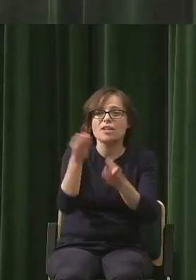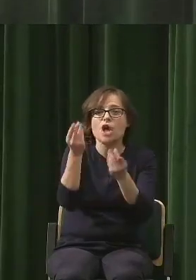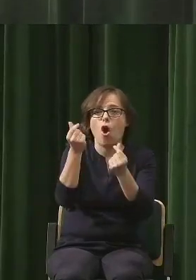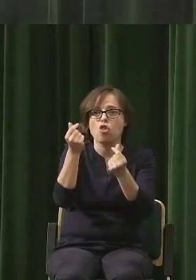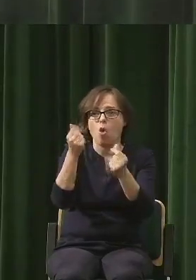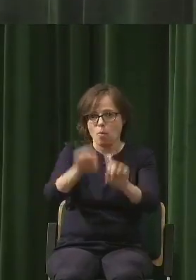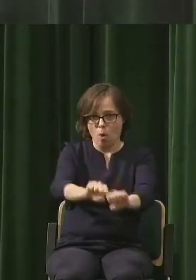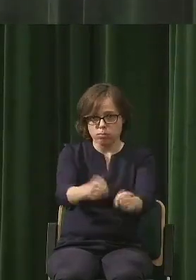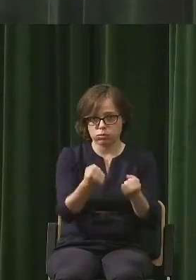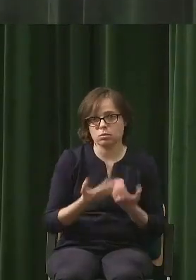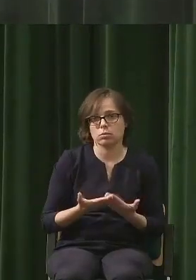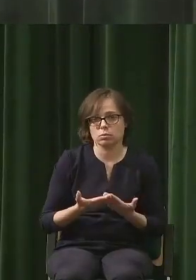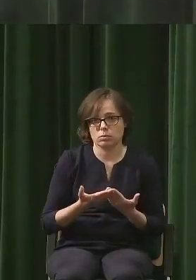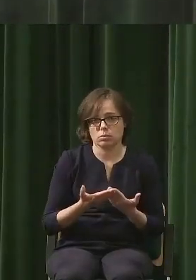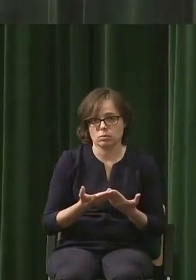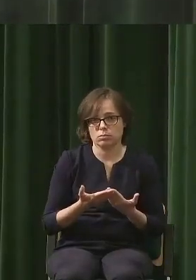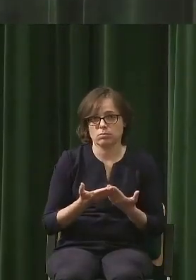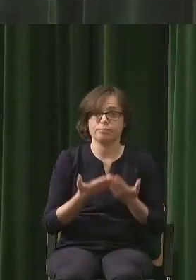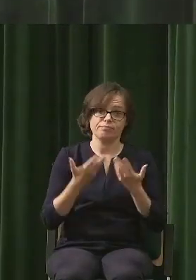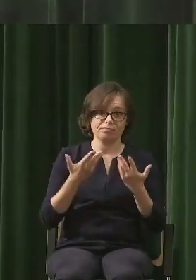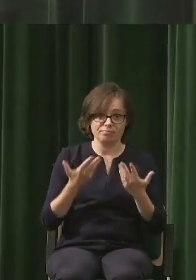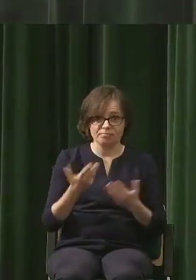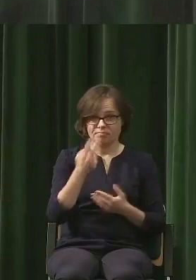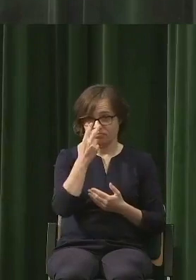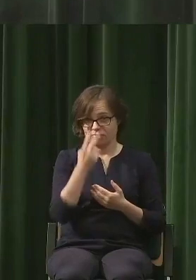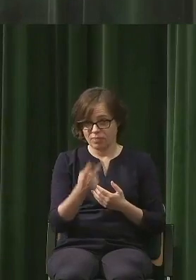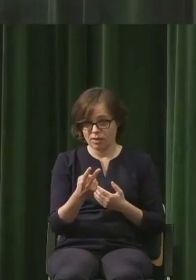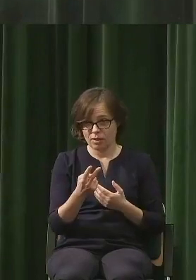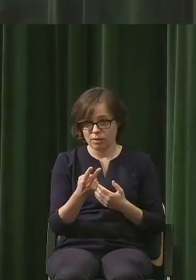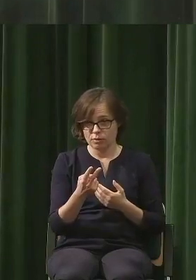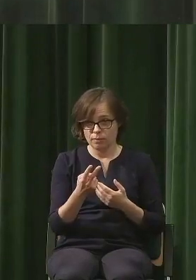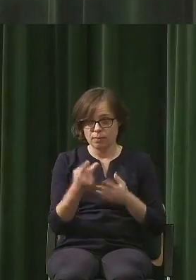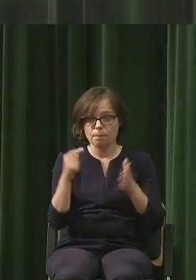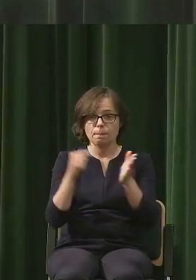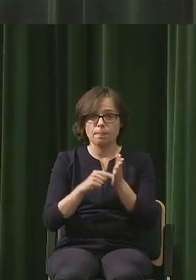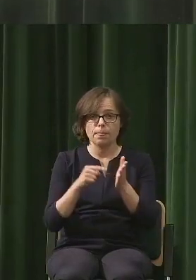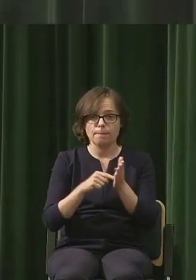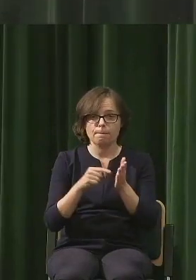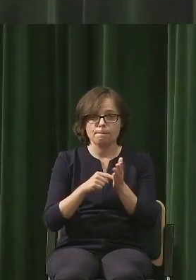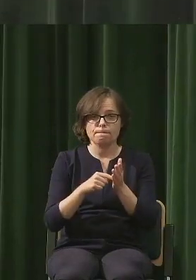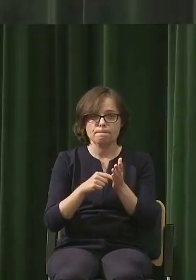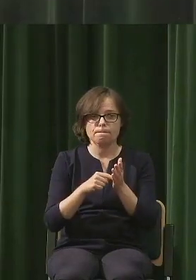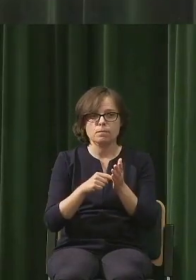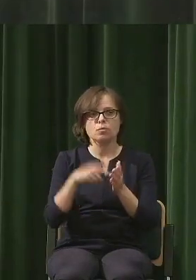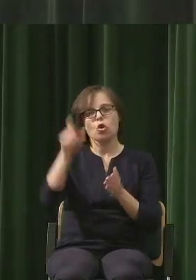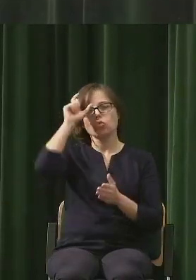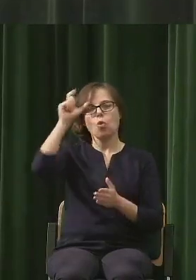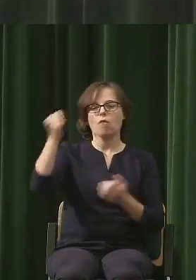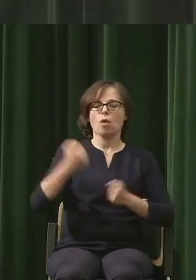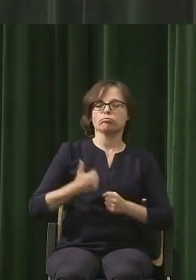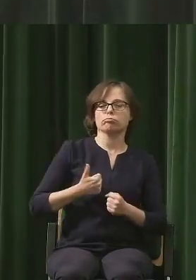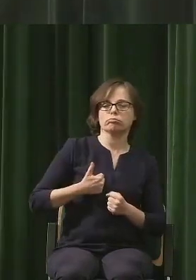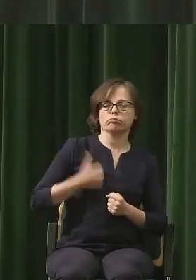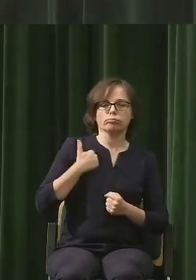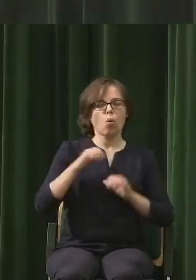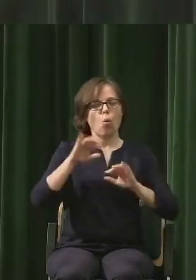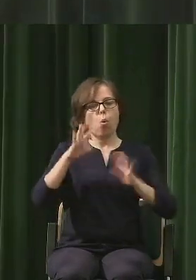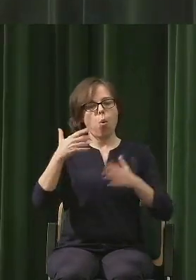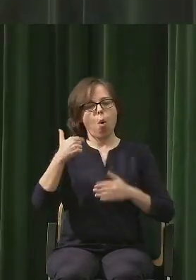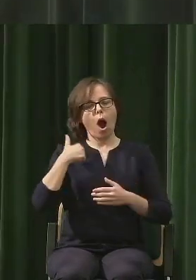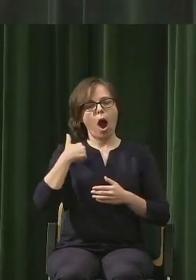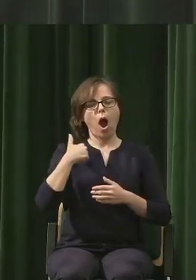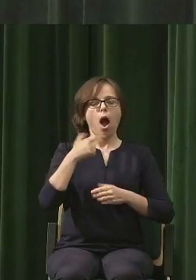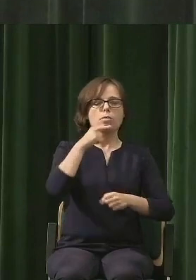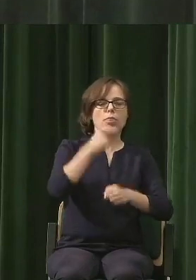Więc tu w tym momencie widzimy, że to, co jest główną chwalbą człowieka, czyli jego racjonalizm,